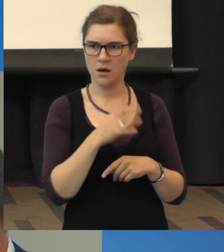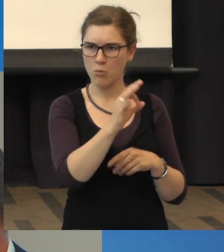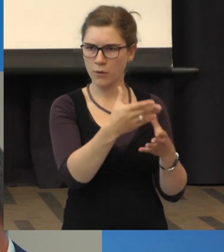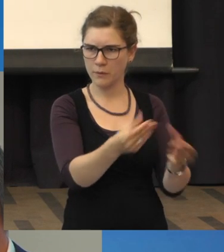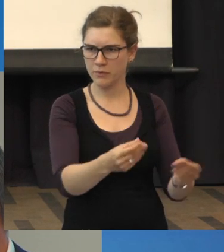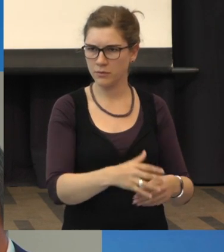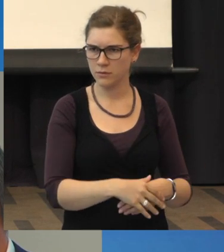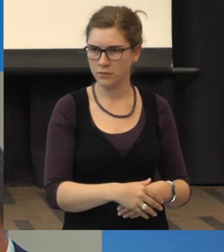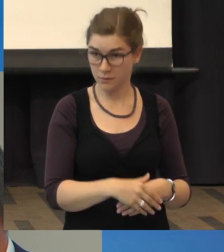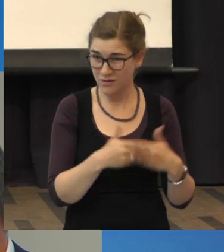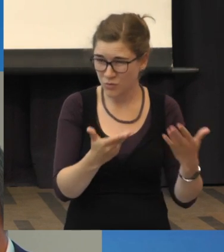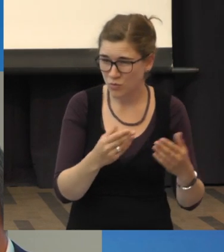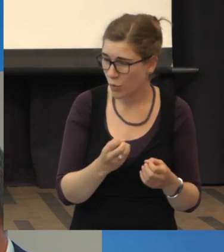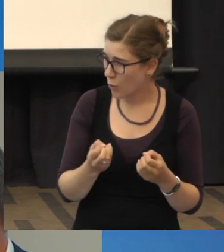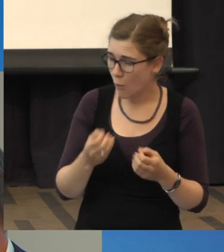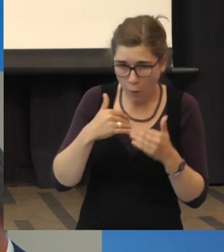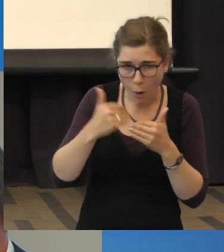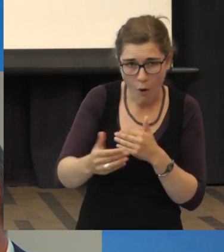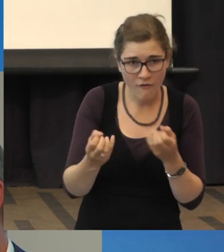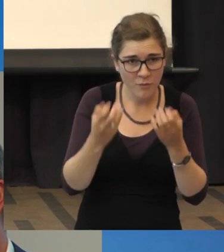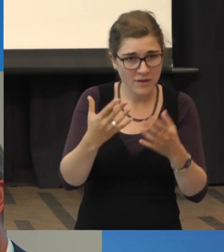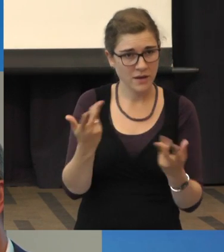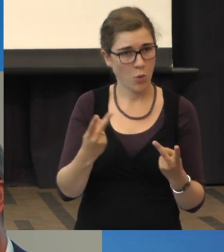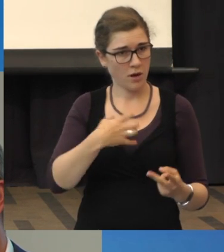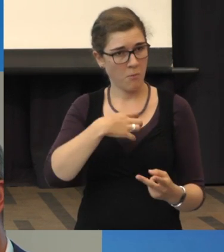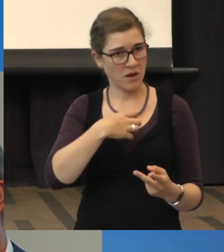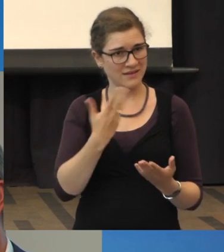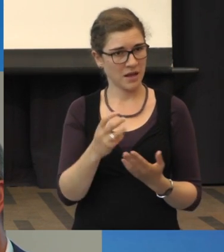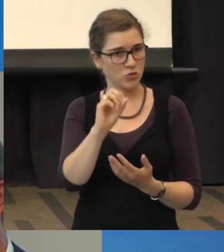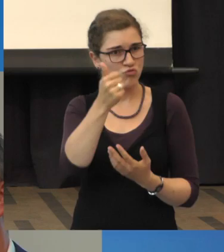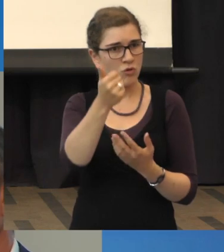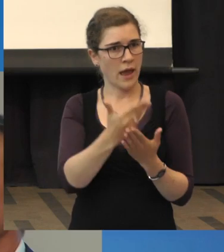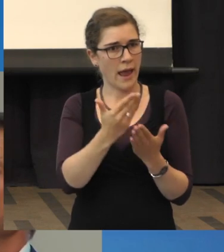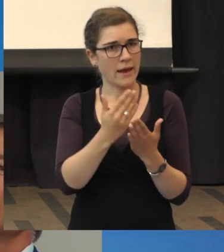Kommt sowas häufig vor oder was sehen die Patienten als erstes?